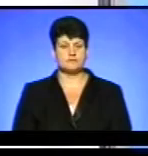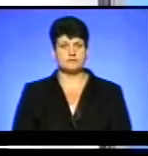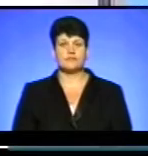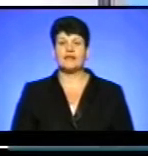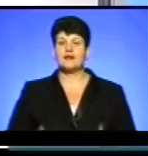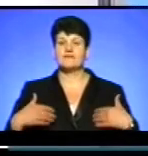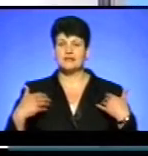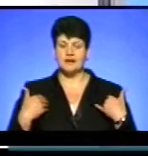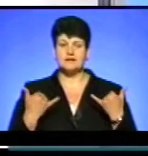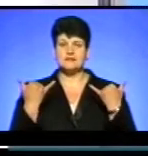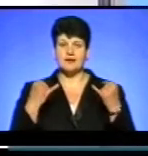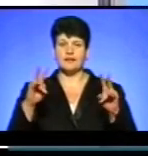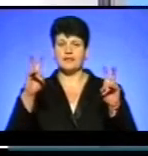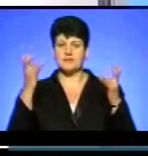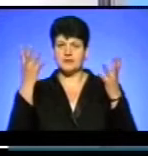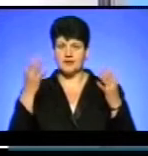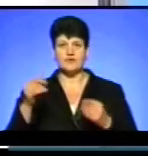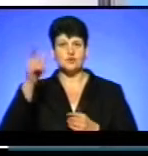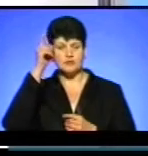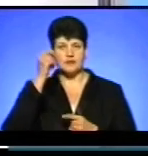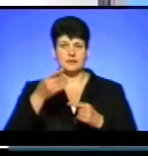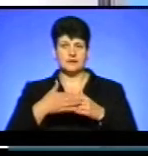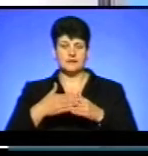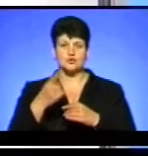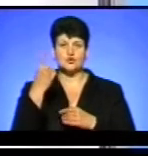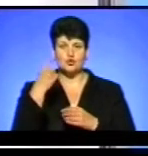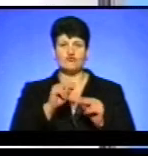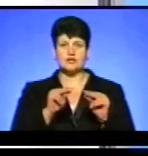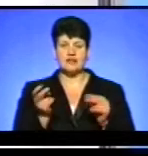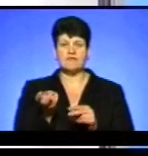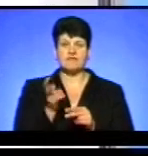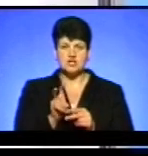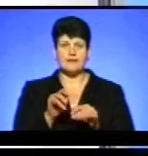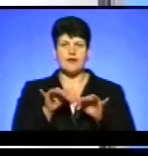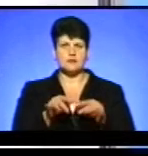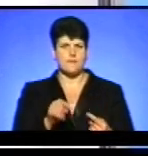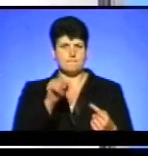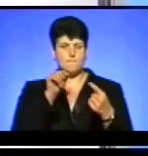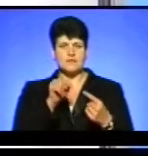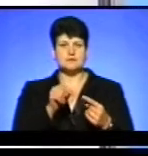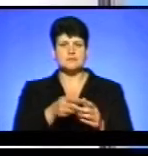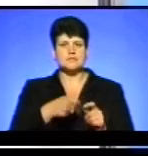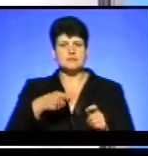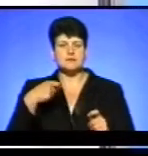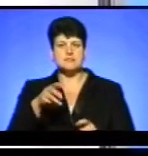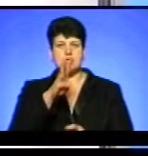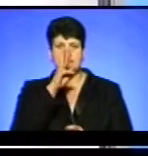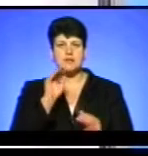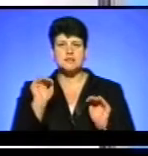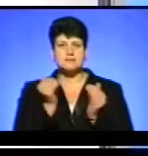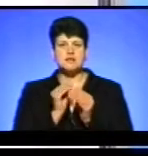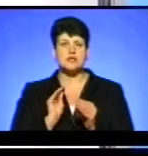Вітаю в ефірі тема дня. В Чорткові дня ми близько 100 вчителів вийшли на акцію протесту через затримку по зарплаті і зменшення